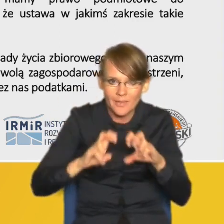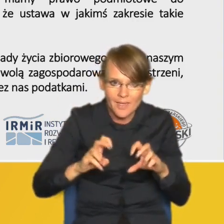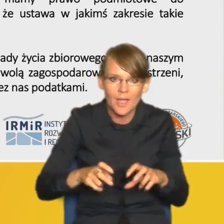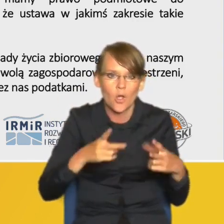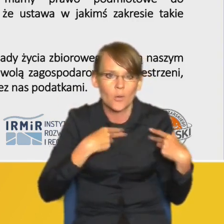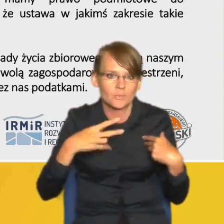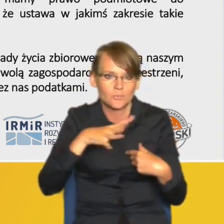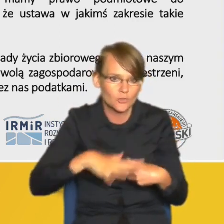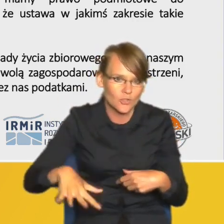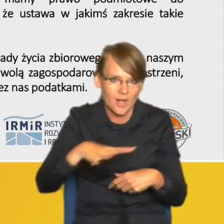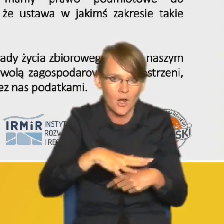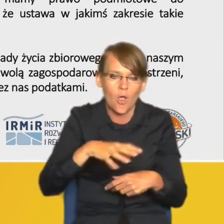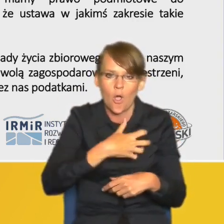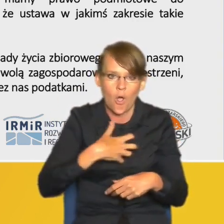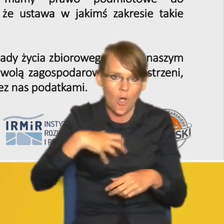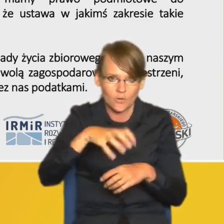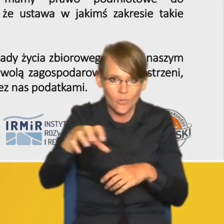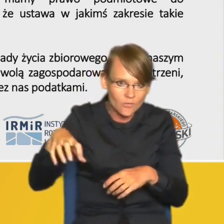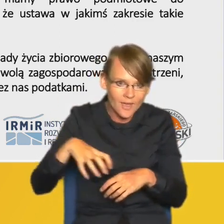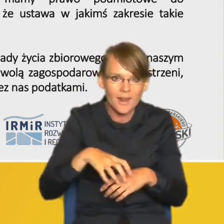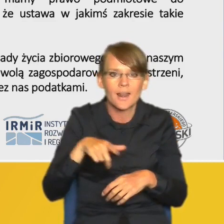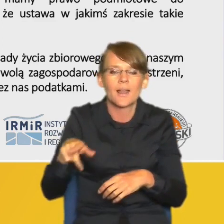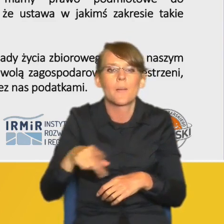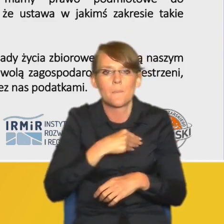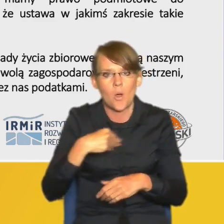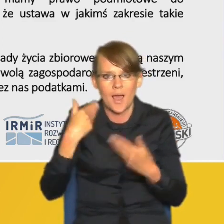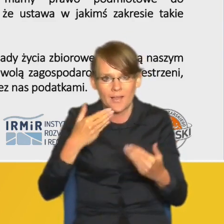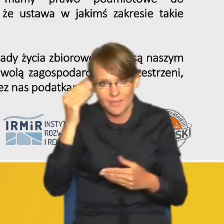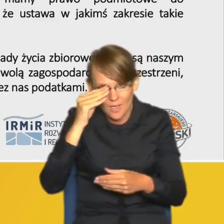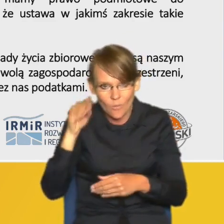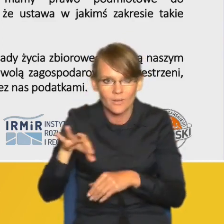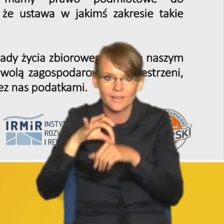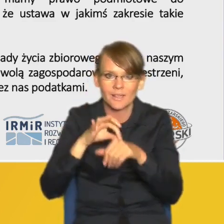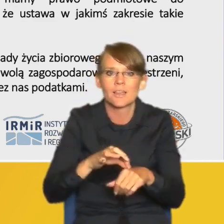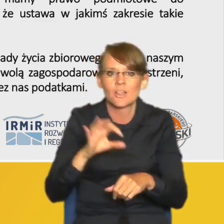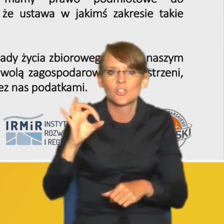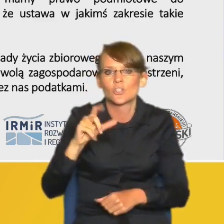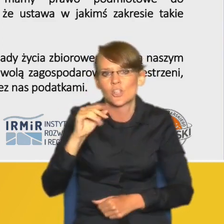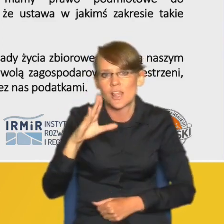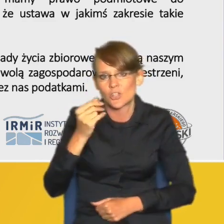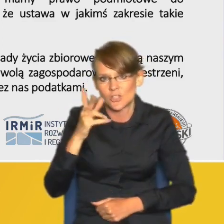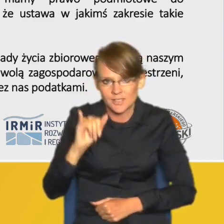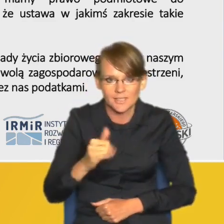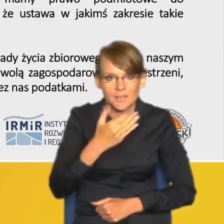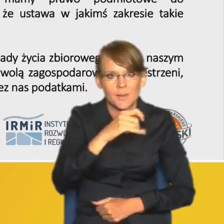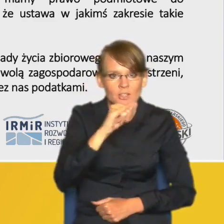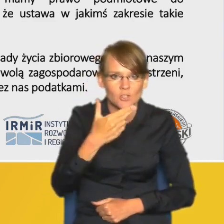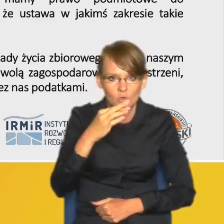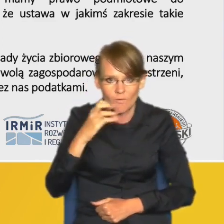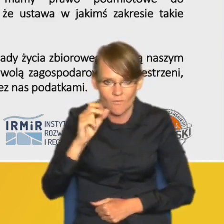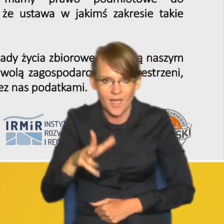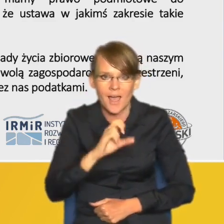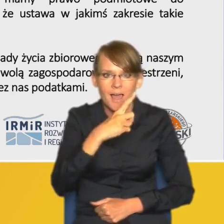Komitecie Przestrzennego Zagospodarowania Kraju Polskiej Akademii Nauk pod kierownictwem Przemysława Śleszyńskiego Macieja Nowak i Adama